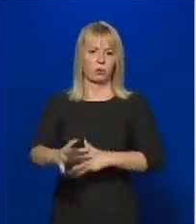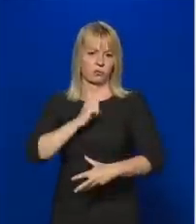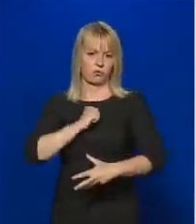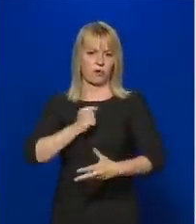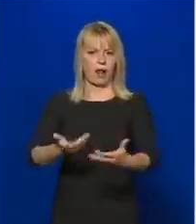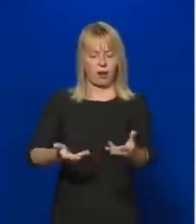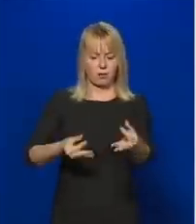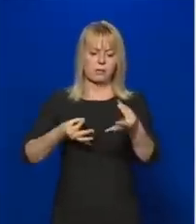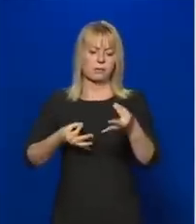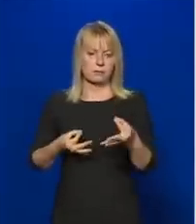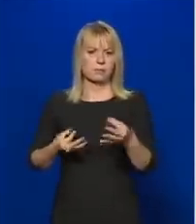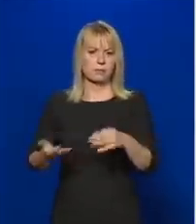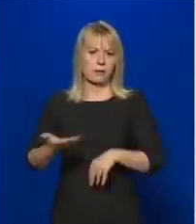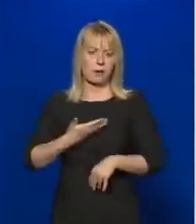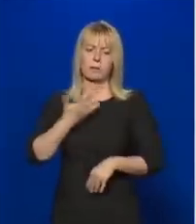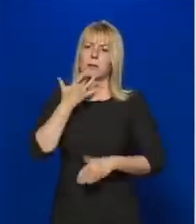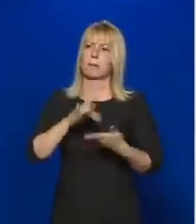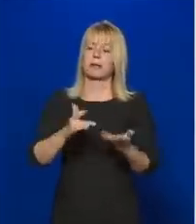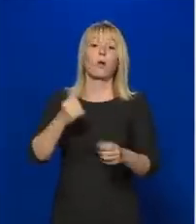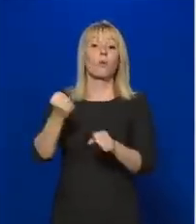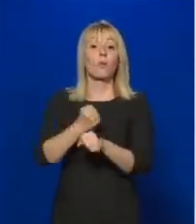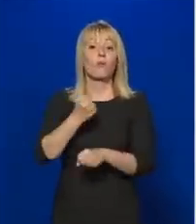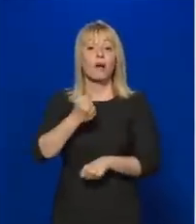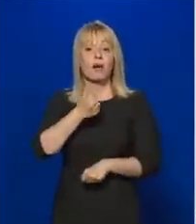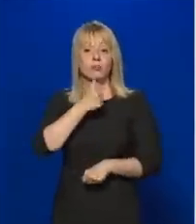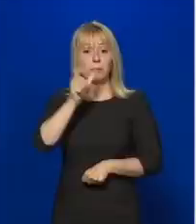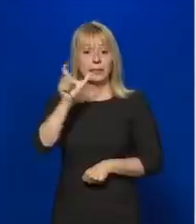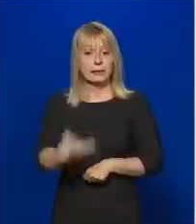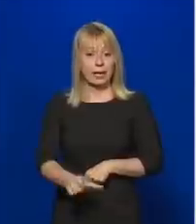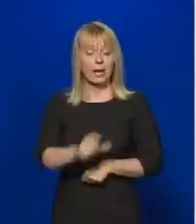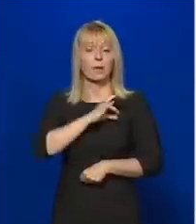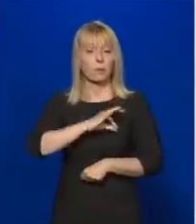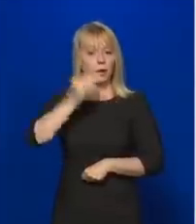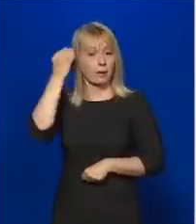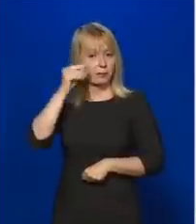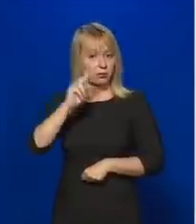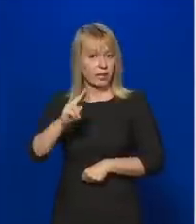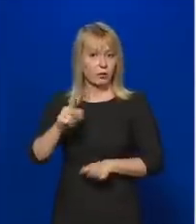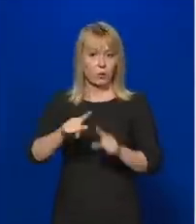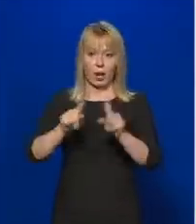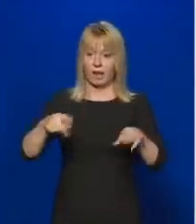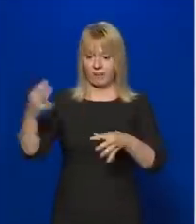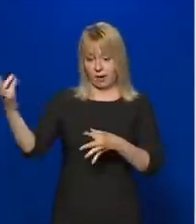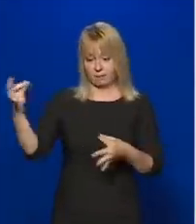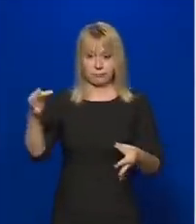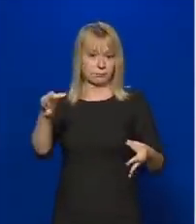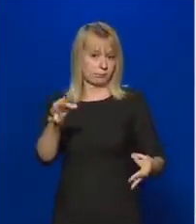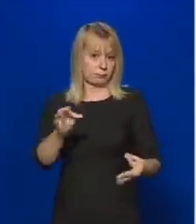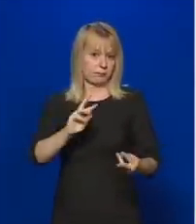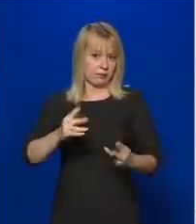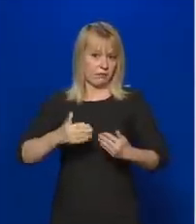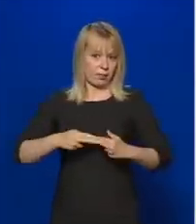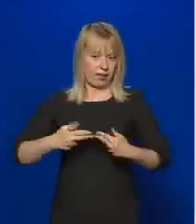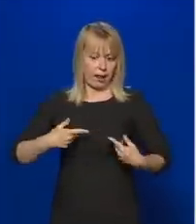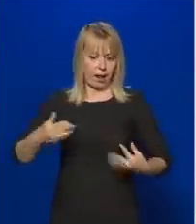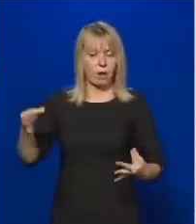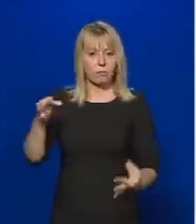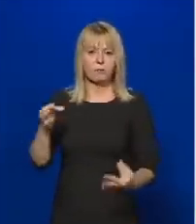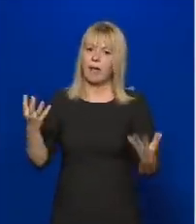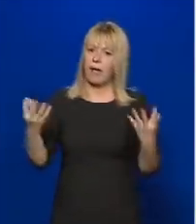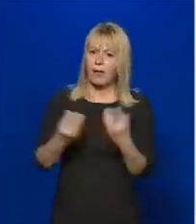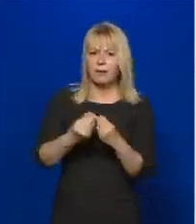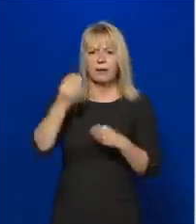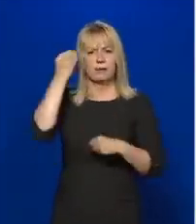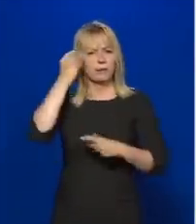Kovács Péter polgármester úr levele itt van nálam, aki egyértelműen leírja, hogy